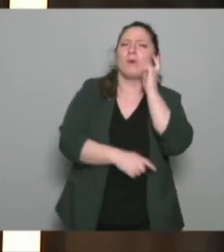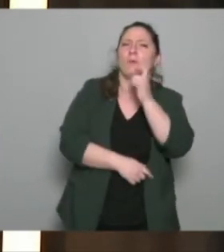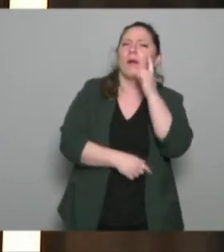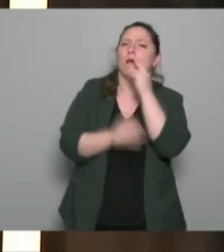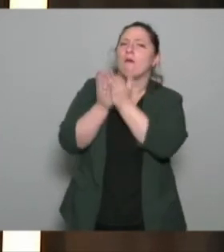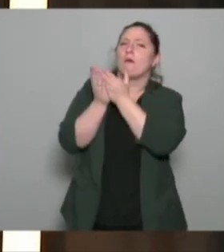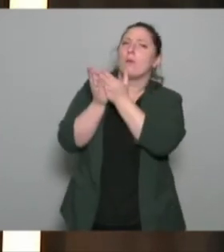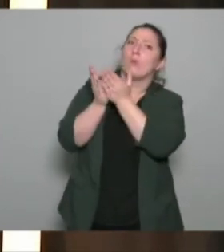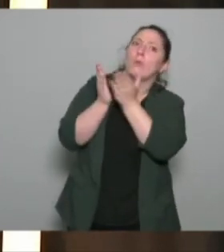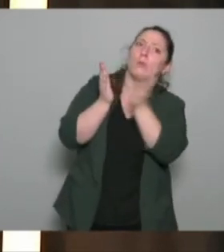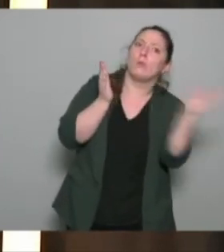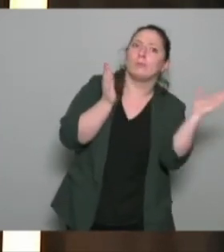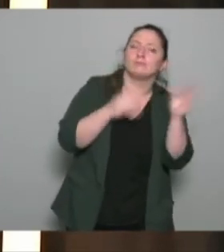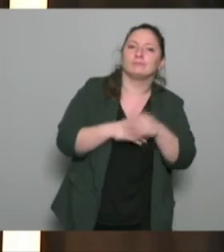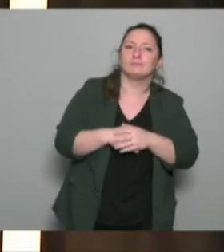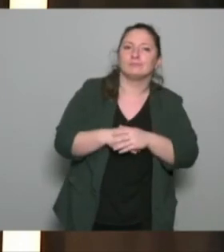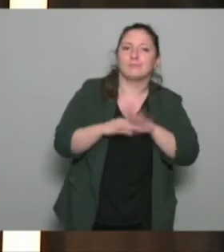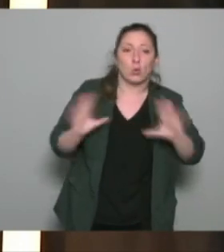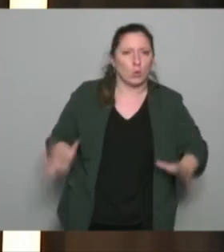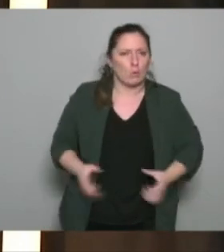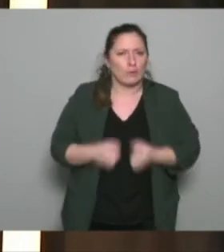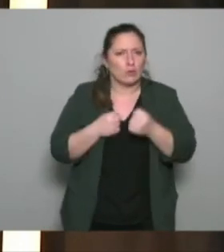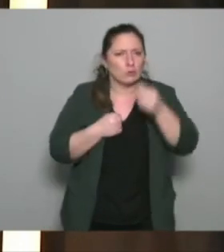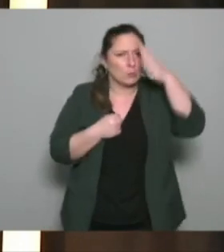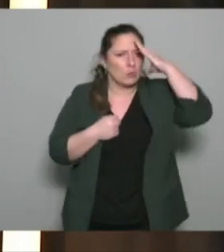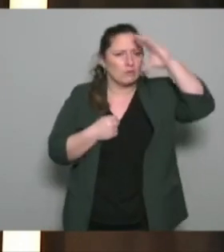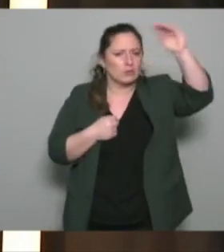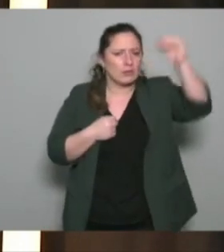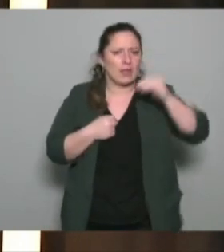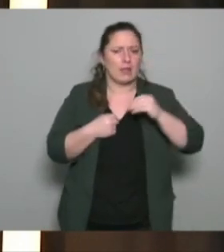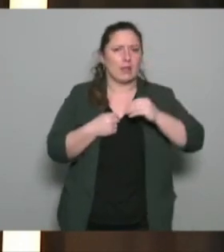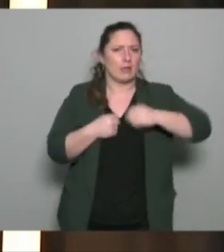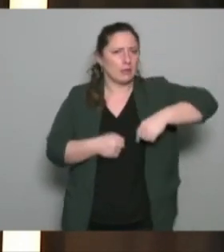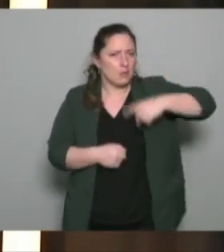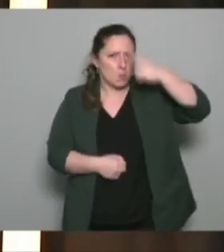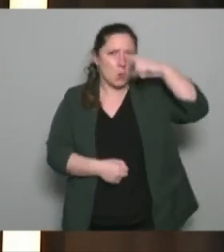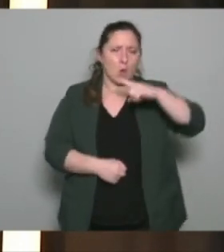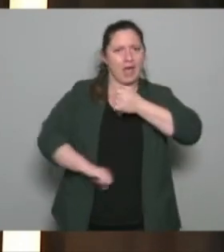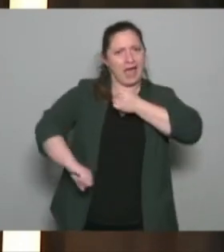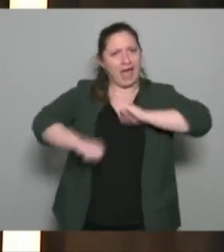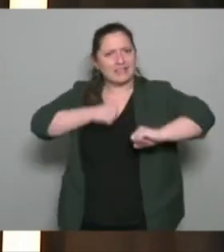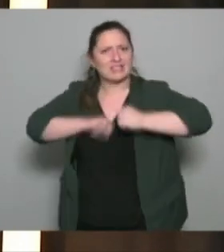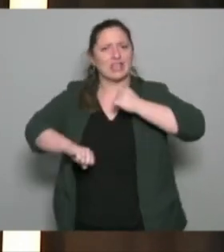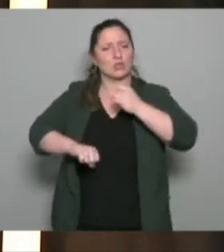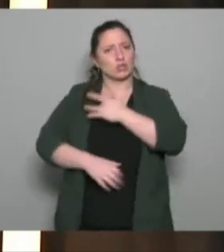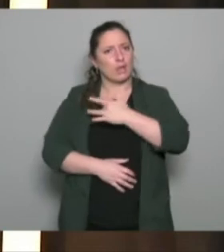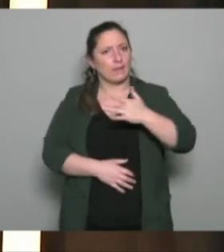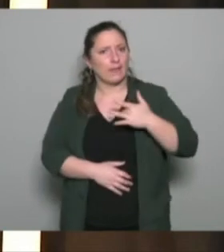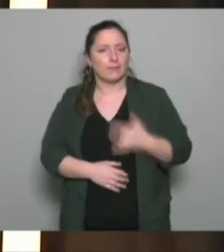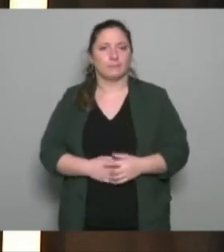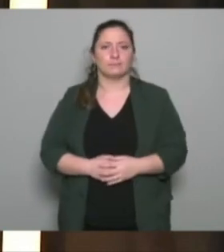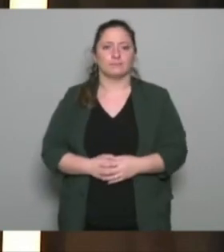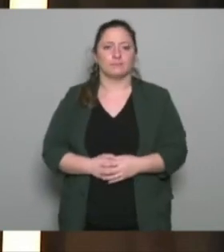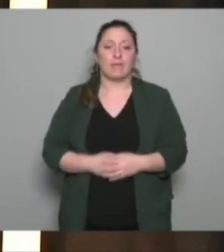de compétences professionnelles pour agir pour la santé d'animateurs socio